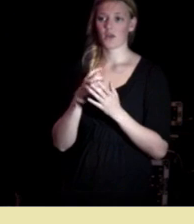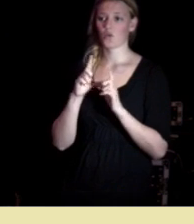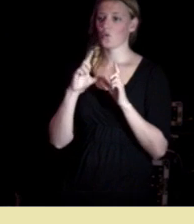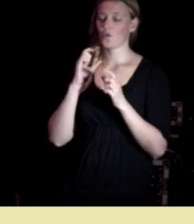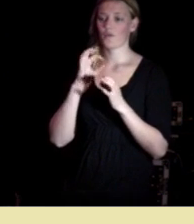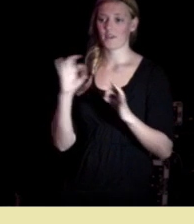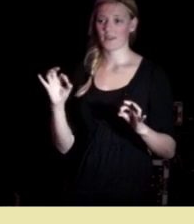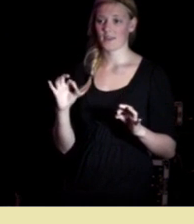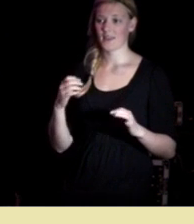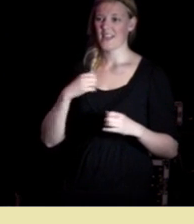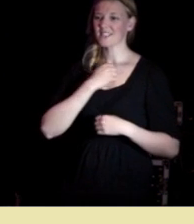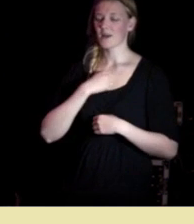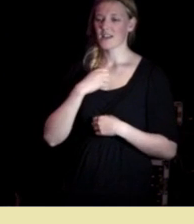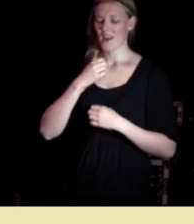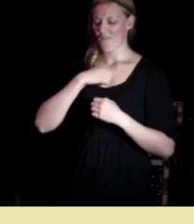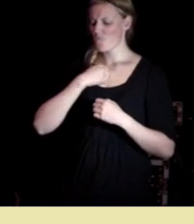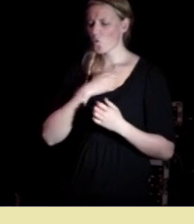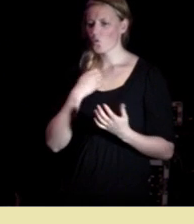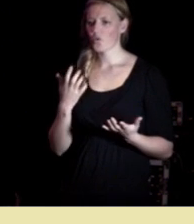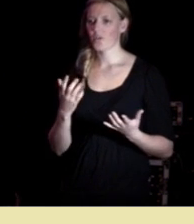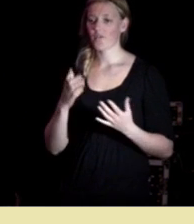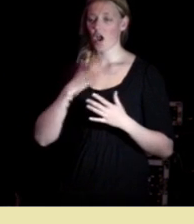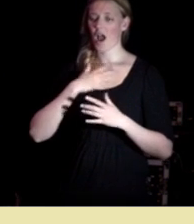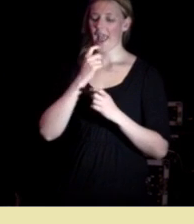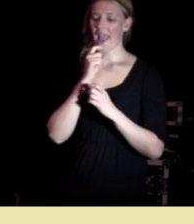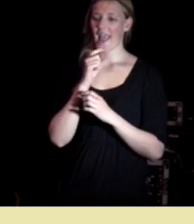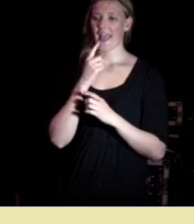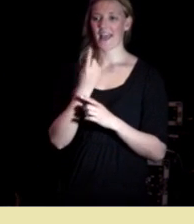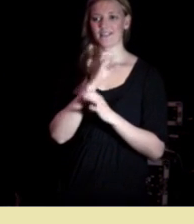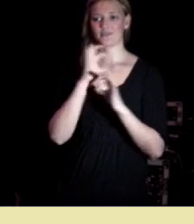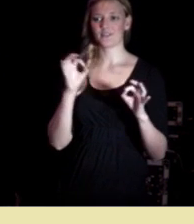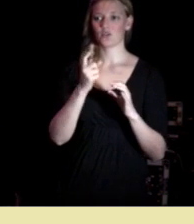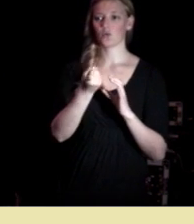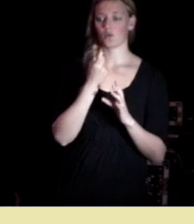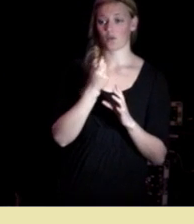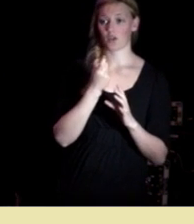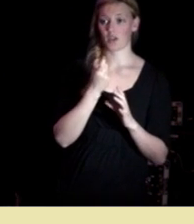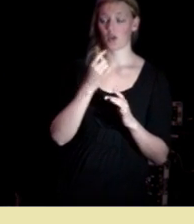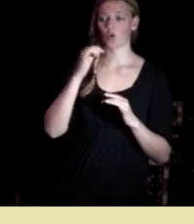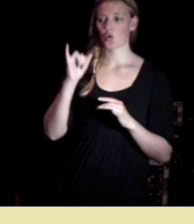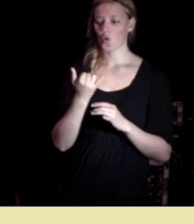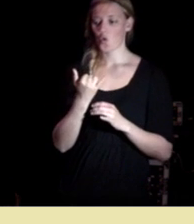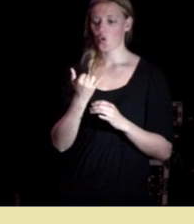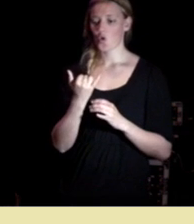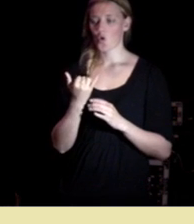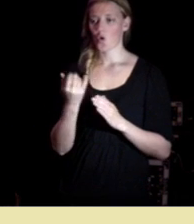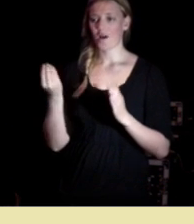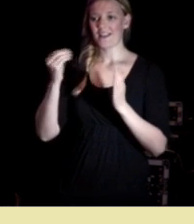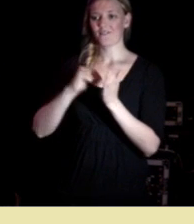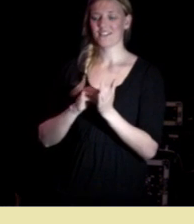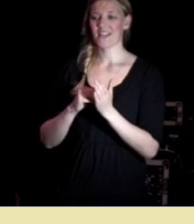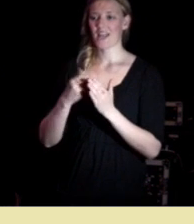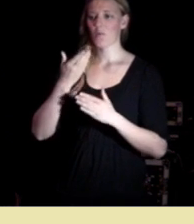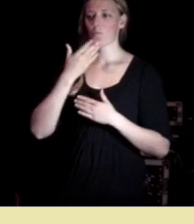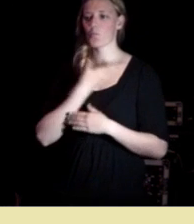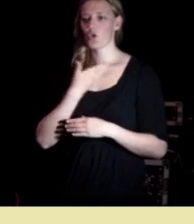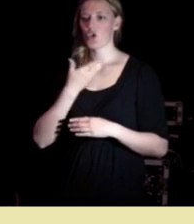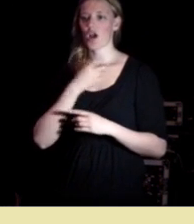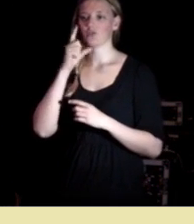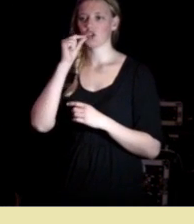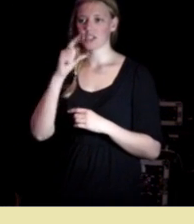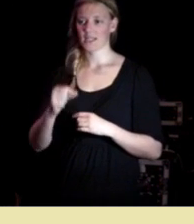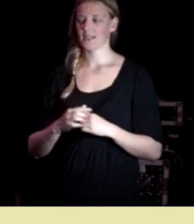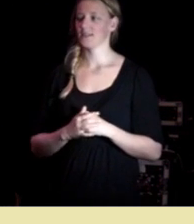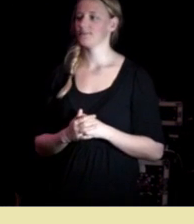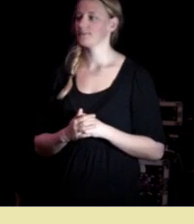faktisk en fin utfordring nettopp det å investere masser av nysgjerrighet